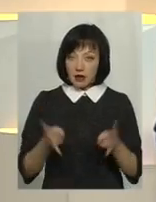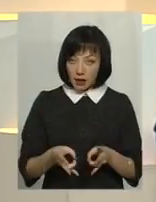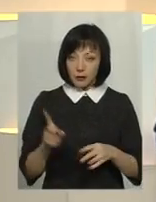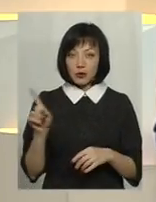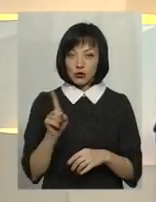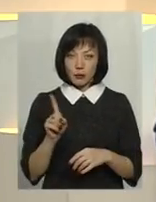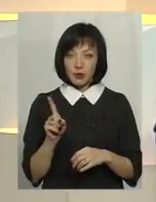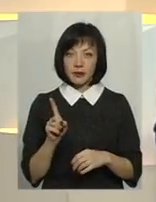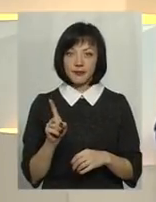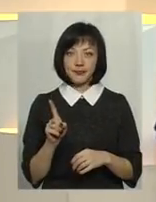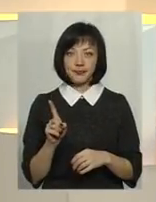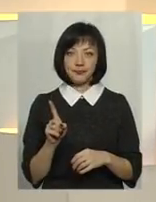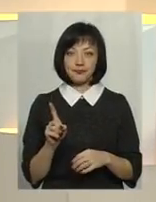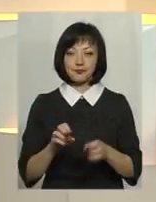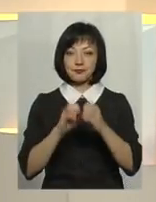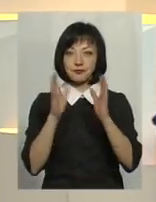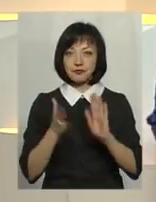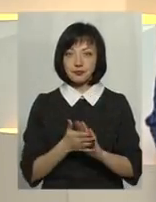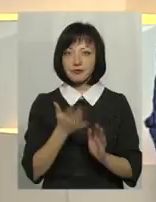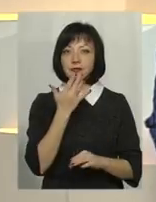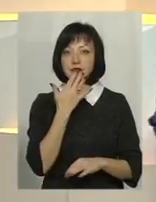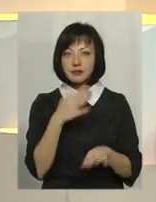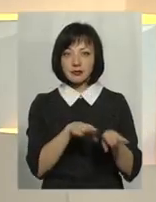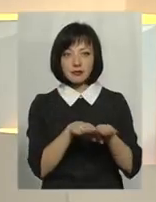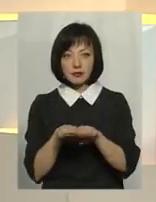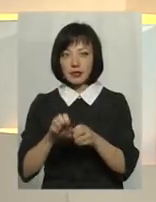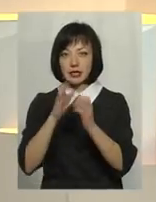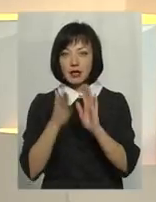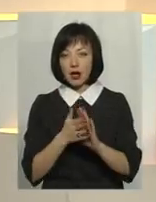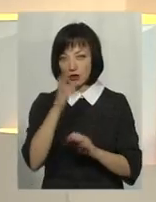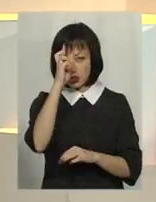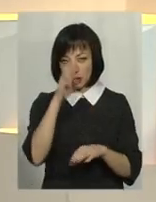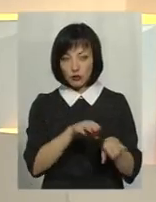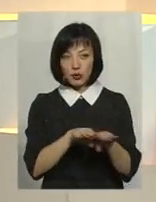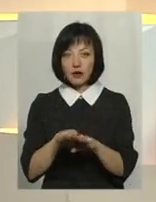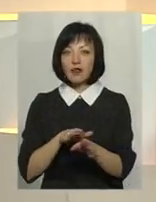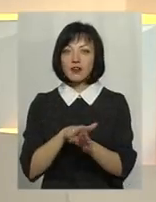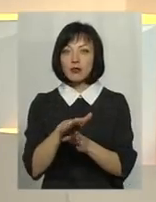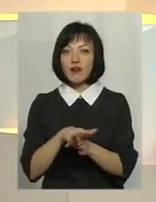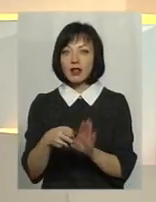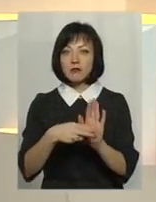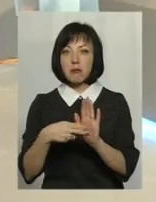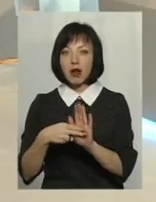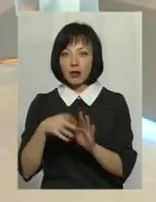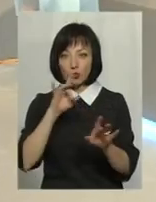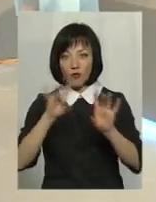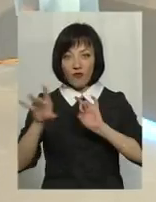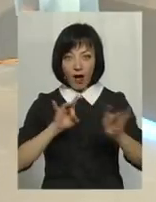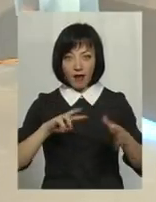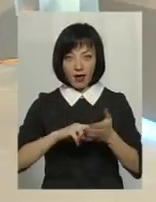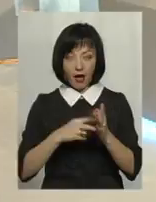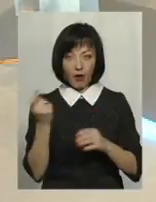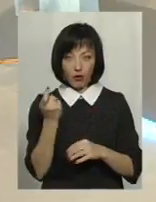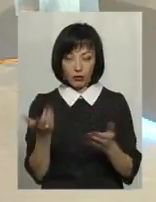мабуть, все-таки на загальнонаціональному рівні, на загальнодержавному рівні відбувалося брендування економіки,